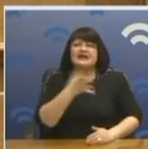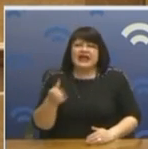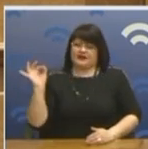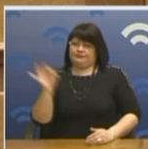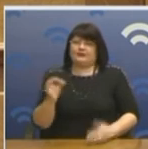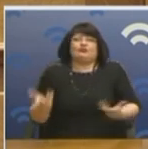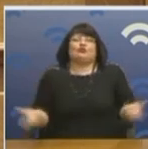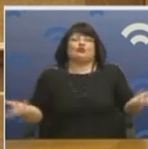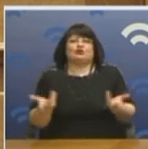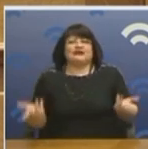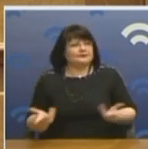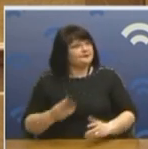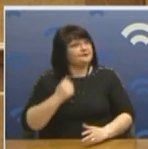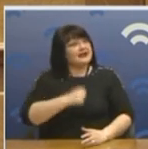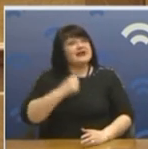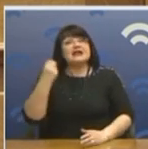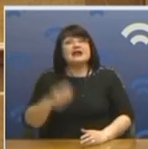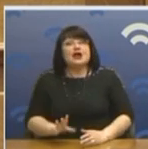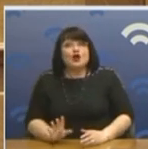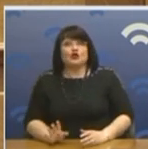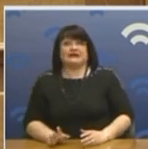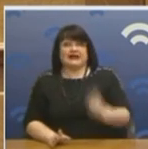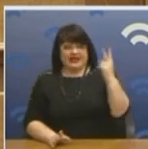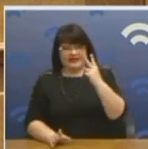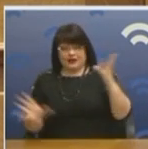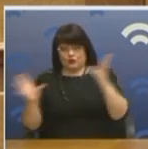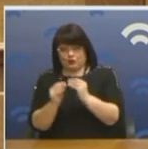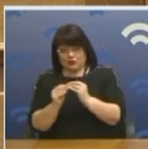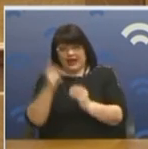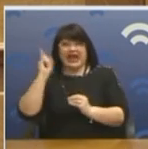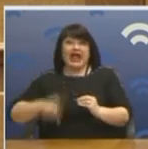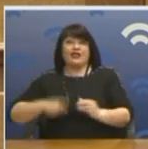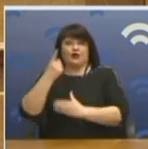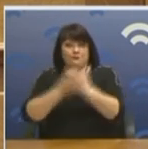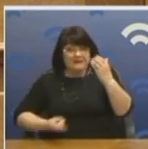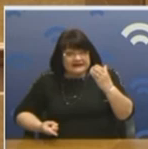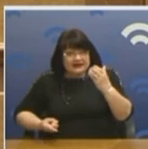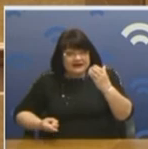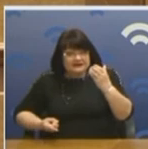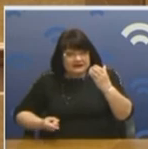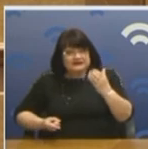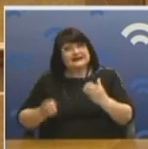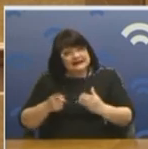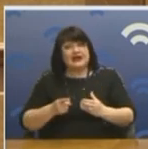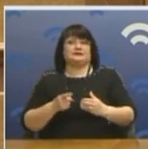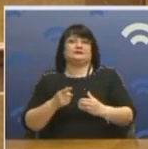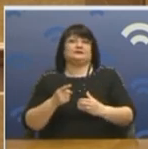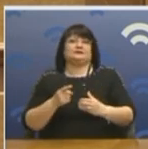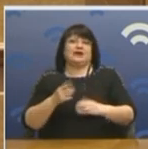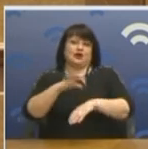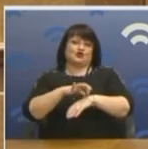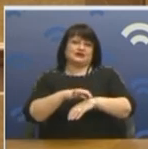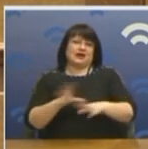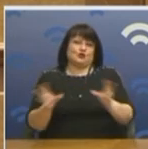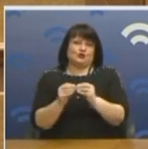συνάδελφοι, θα έχουμε δύο μαζεμένα προβλήματα και κυρίως από τα κοτσπότ, γιατί δεν κάνουν ελέγχους υγειονομικούς. Το μεγάλο